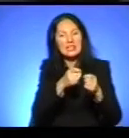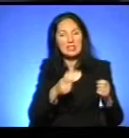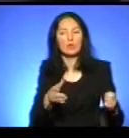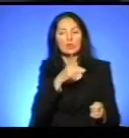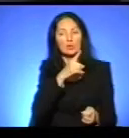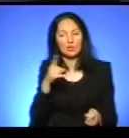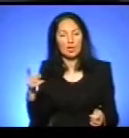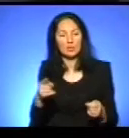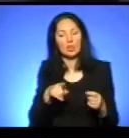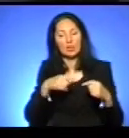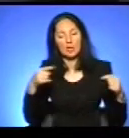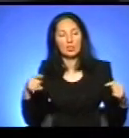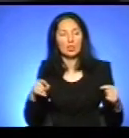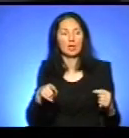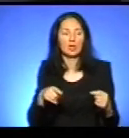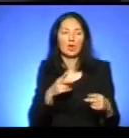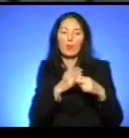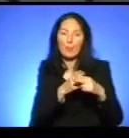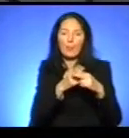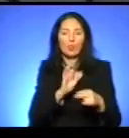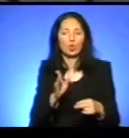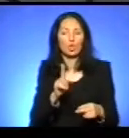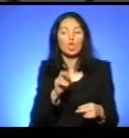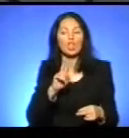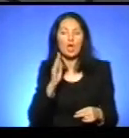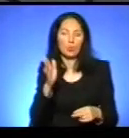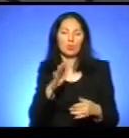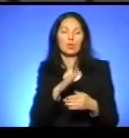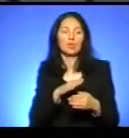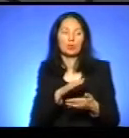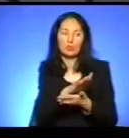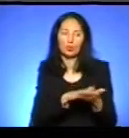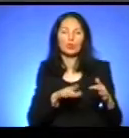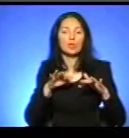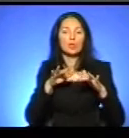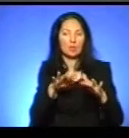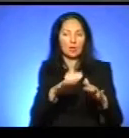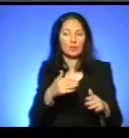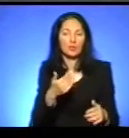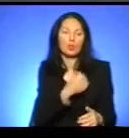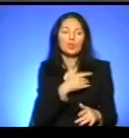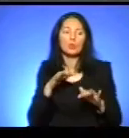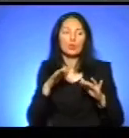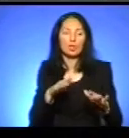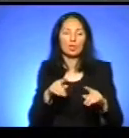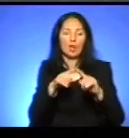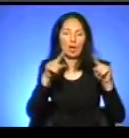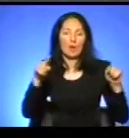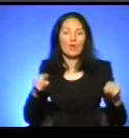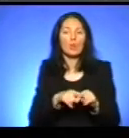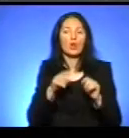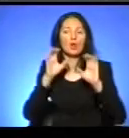часі, ще якісь там різні будуть перепони, як будете діяти далі? Ну, хотілося б діяти в рамках чинного